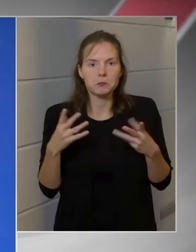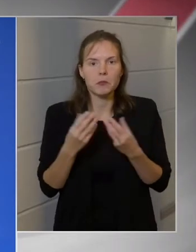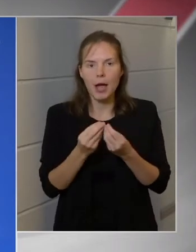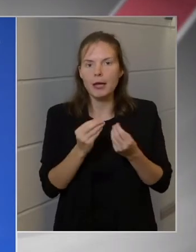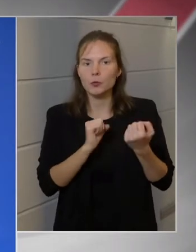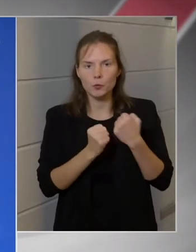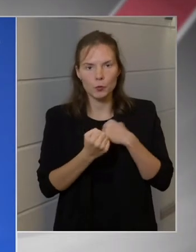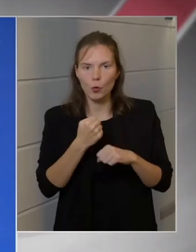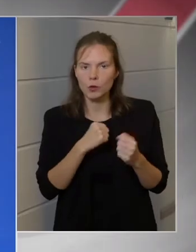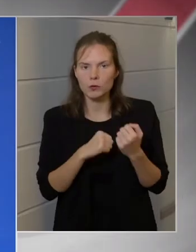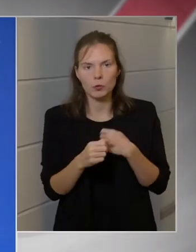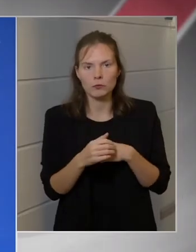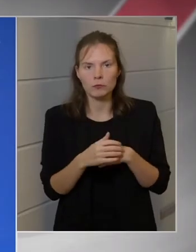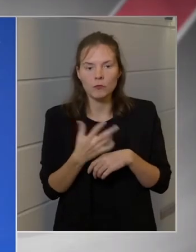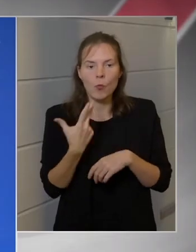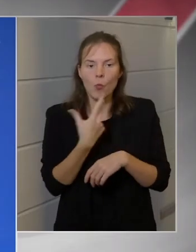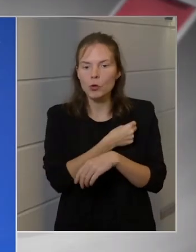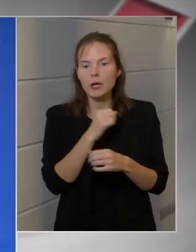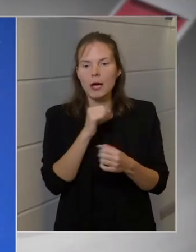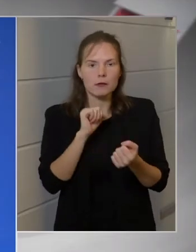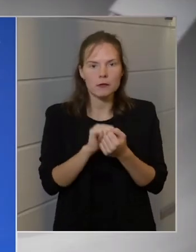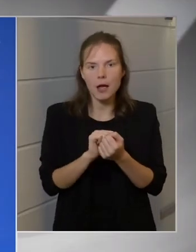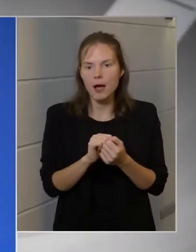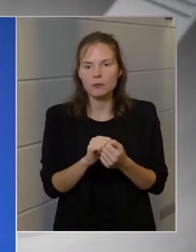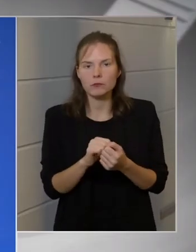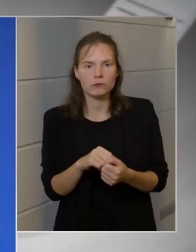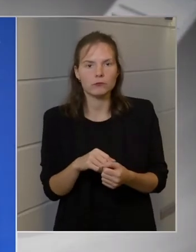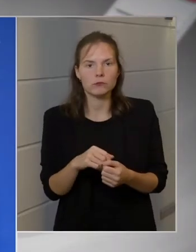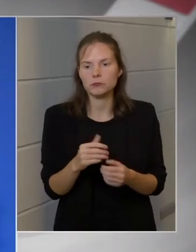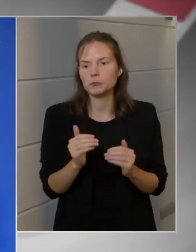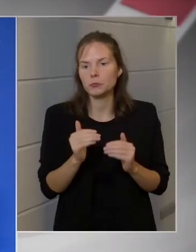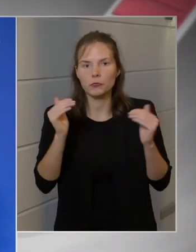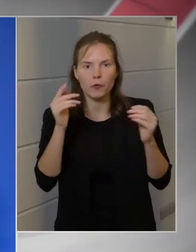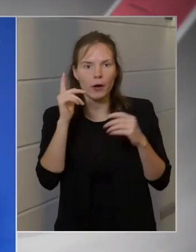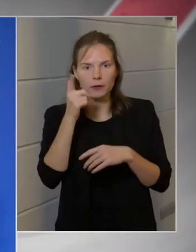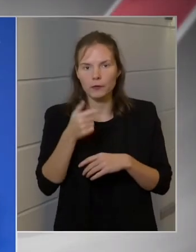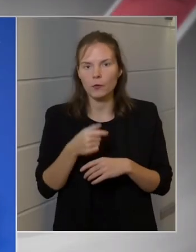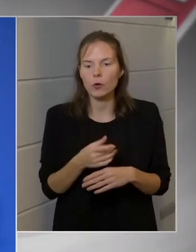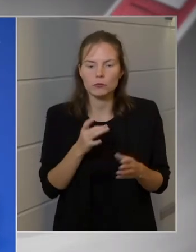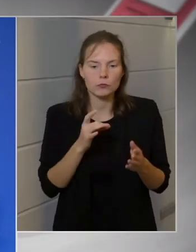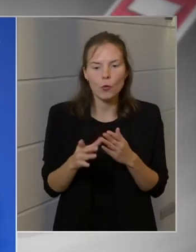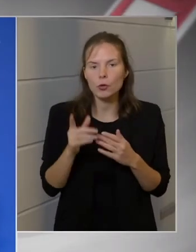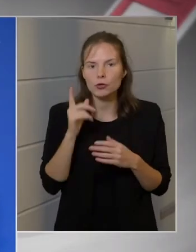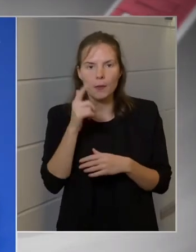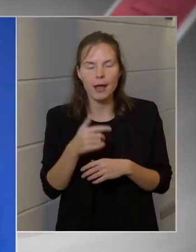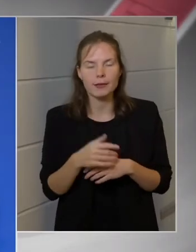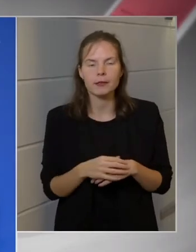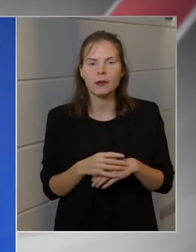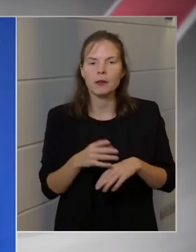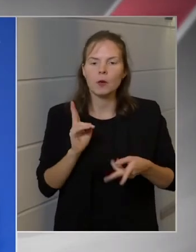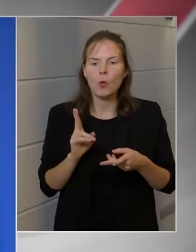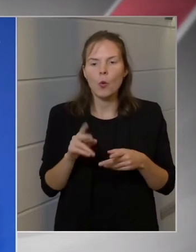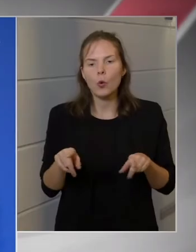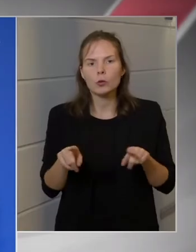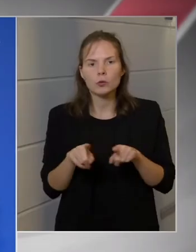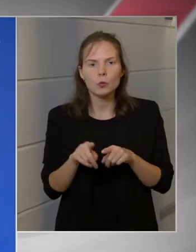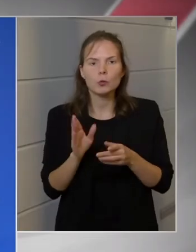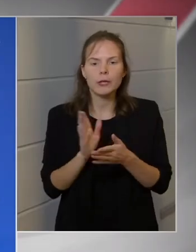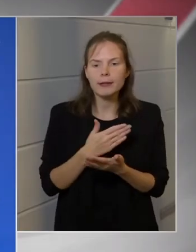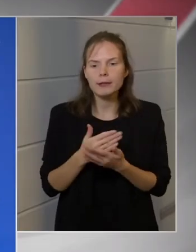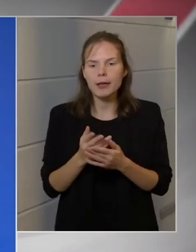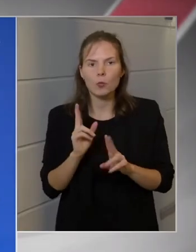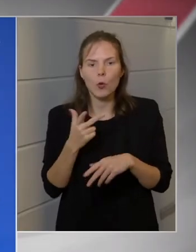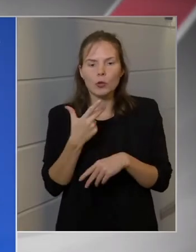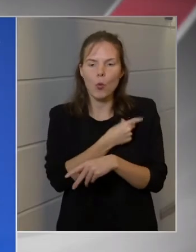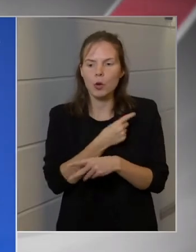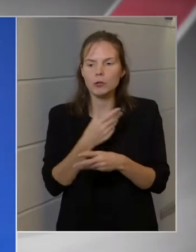együttműködünk, ami az oltások számát növeli és gyorsítja. Hogy ezt úgy egyszerűbb megcsinálni, hogy oda visznek oltóanyagot,